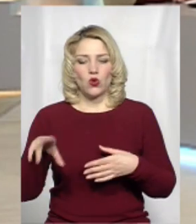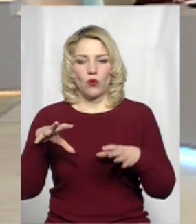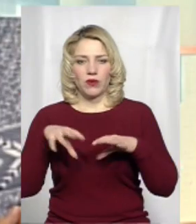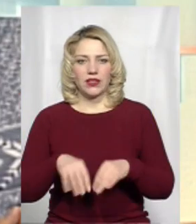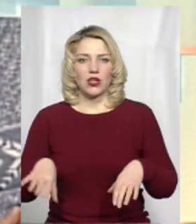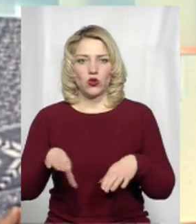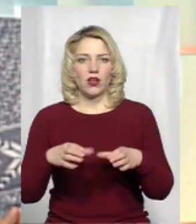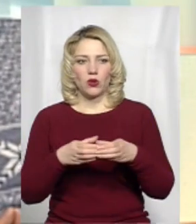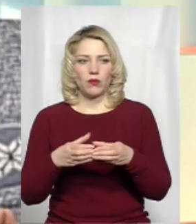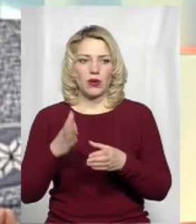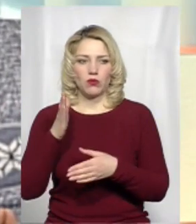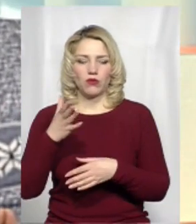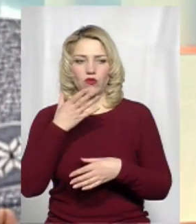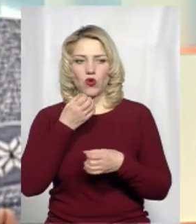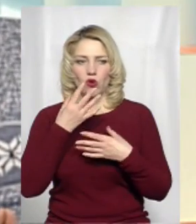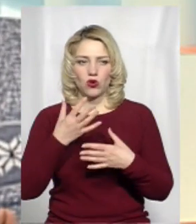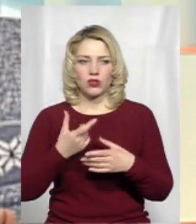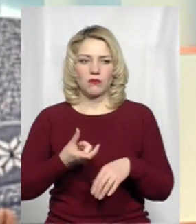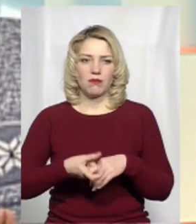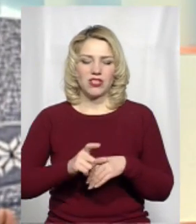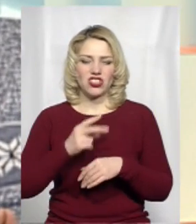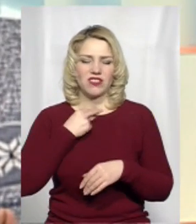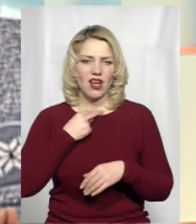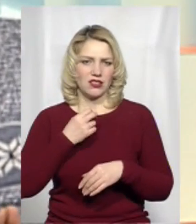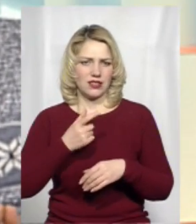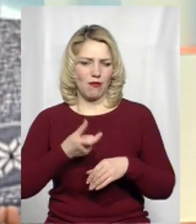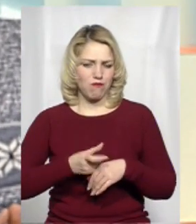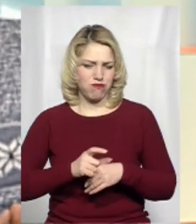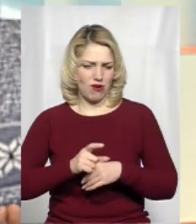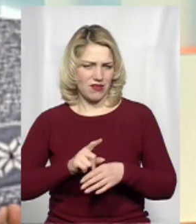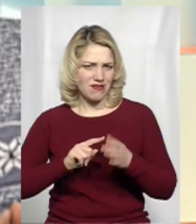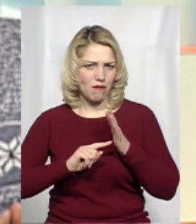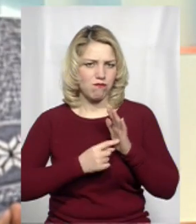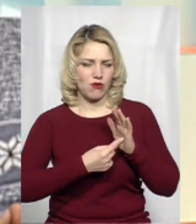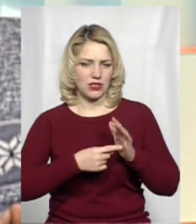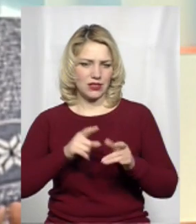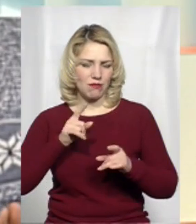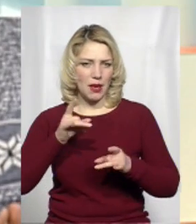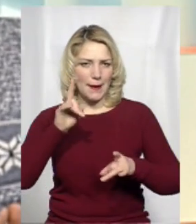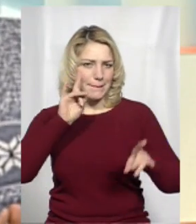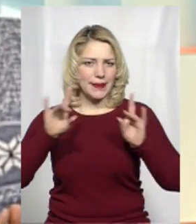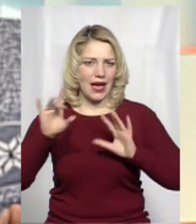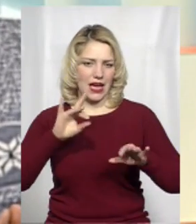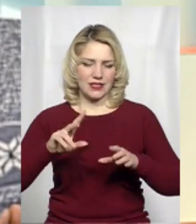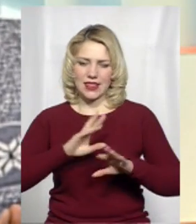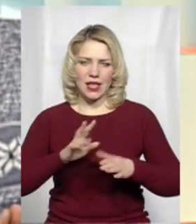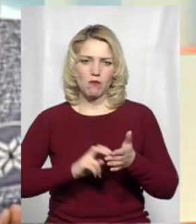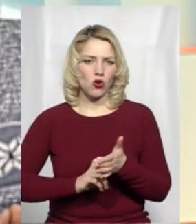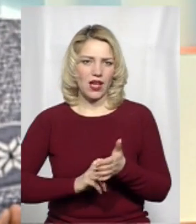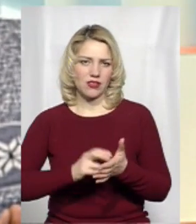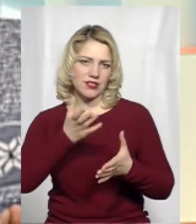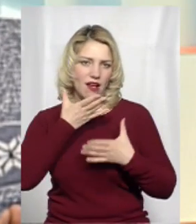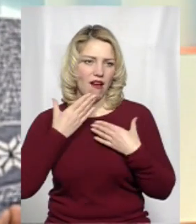громад. Бути в хорошому розумінні більш такими наглими, напористими, піарними, маркетинговими. Навчитися не бояться